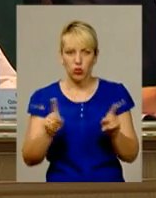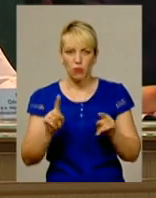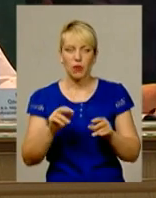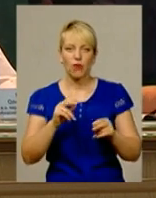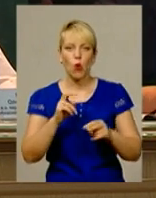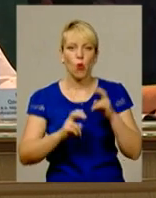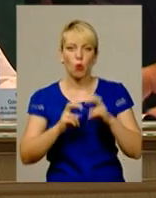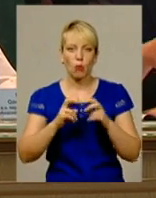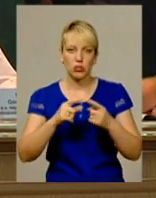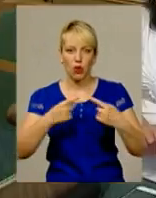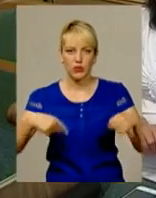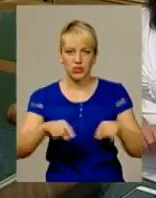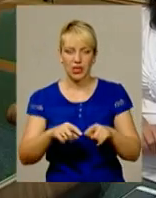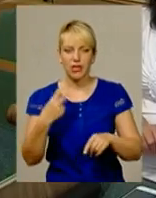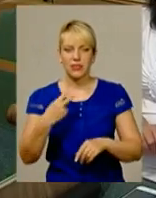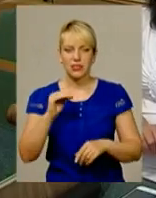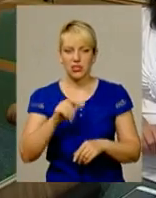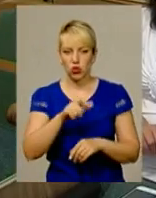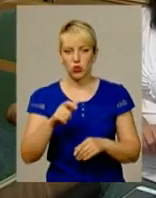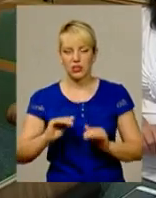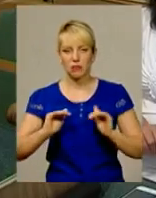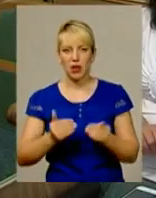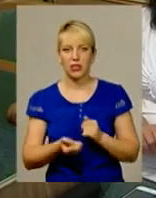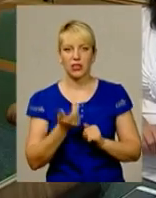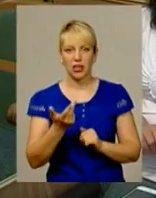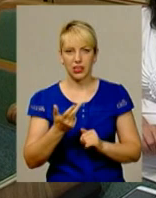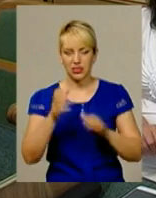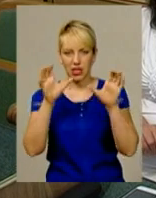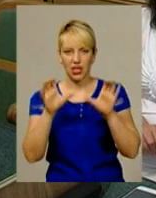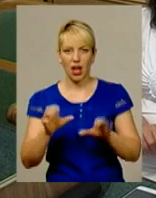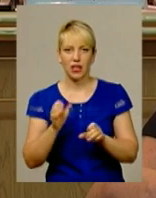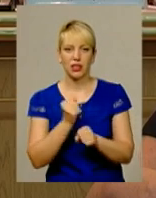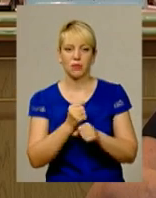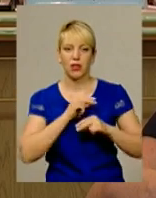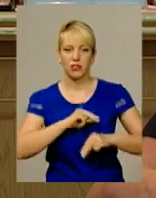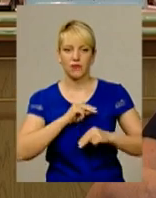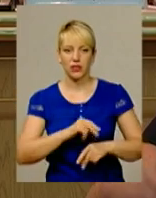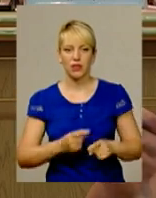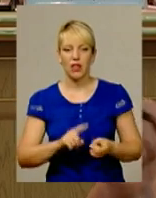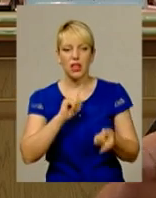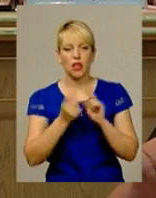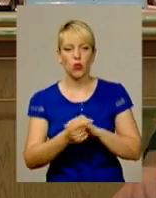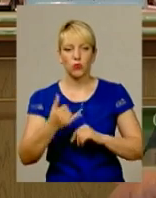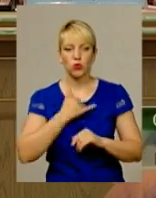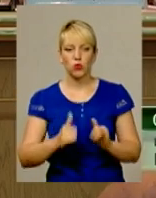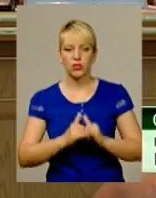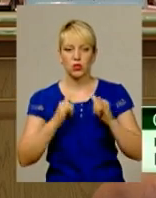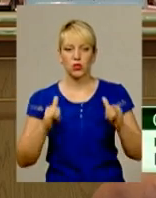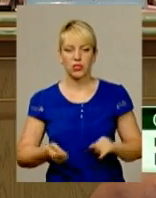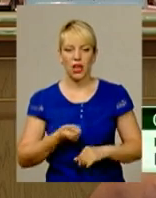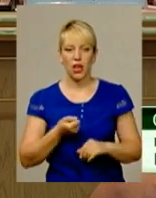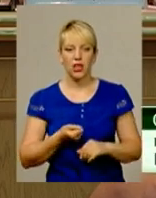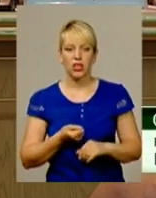царині. Більше як на 20 тисяч осіб зменшилася і кількість легальних працівників. Натомість у нас зросла частка